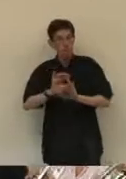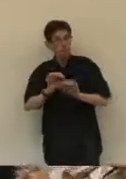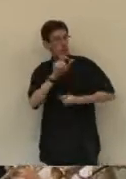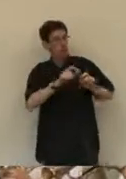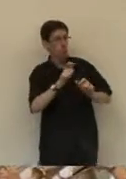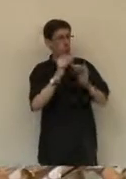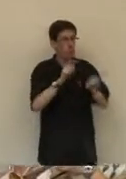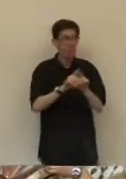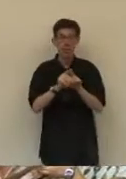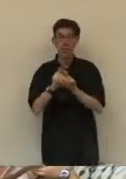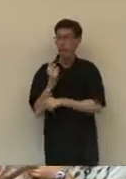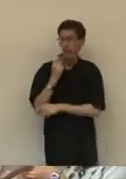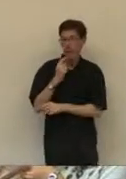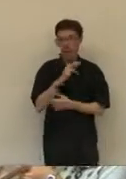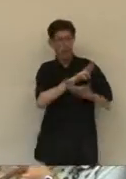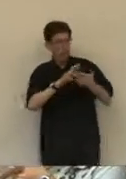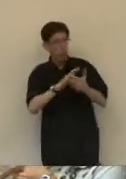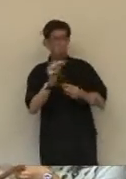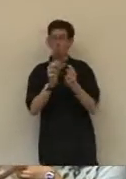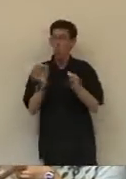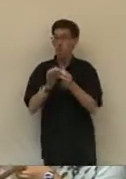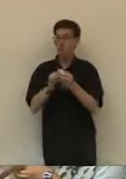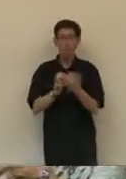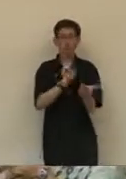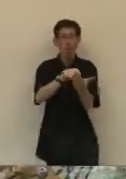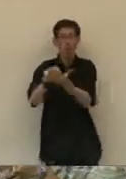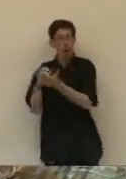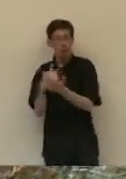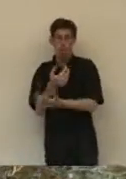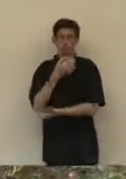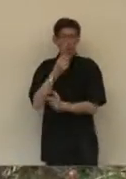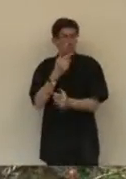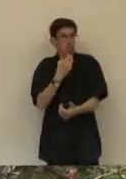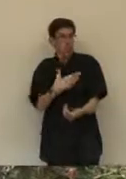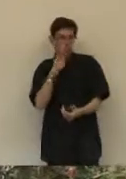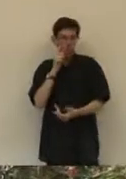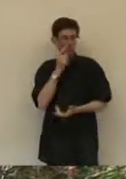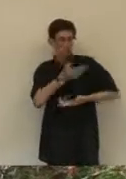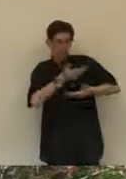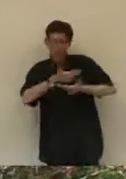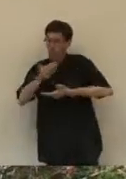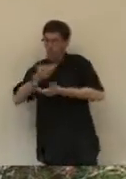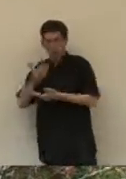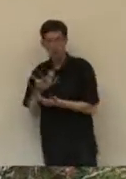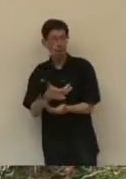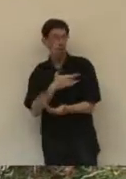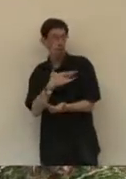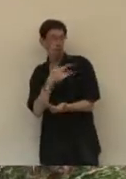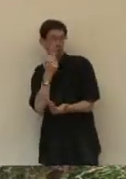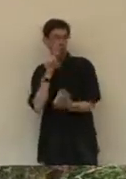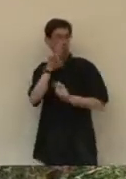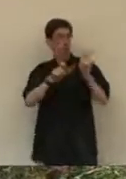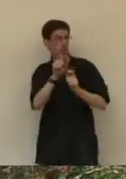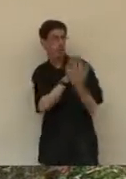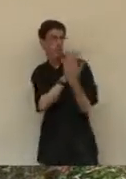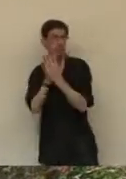masterclass, les trompettistes, les élèves, etc. de la région ou selon le pays aussi au concert. Et ça c'est bien parce qu'il un échange à chaque fois et c'est toujours